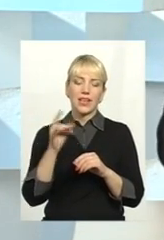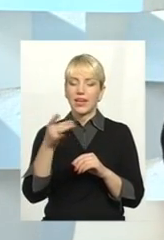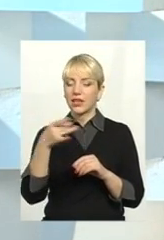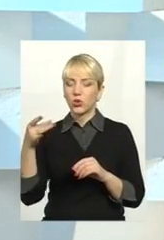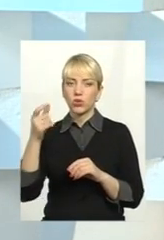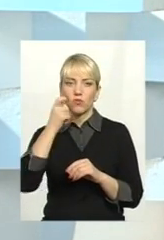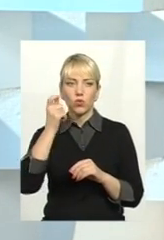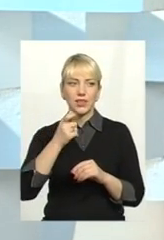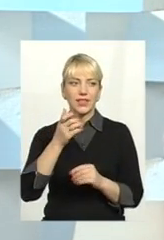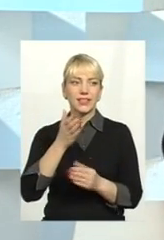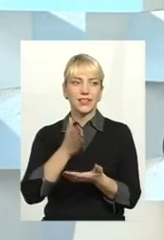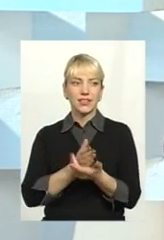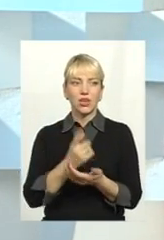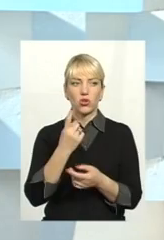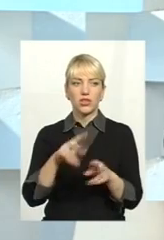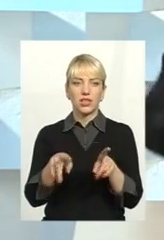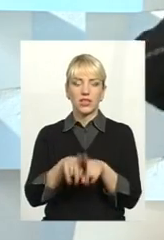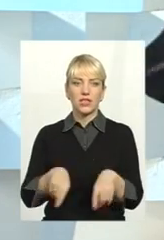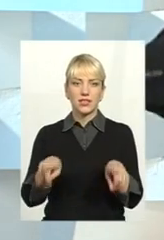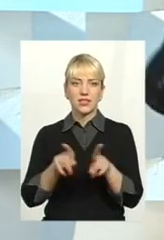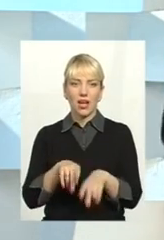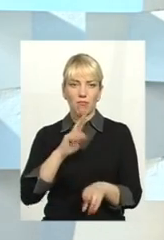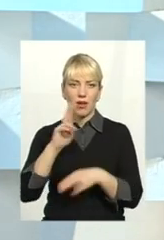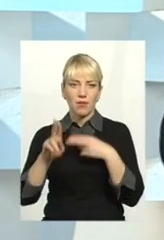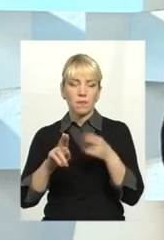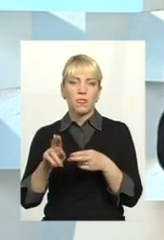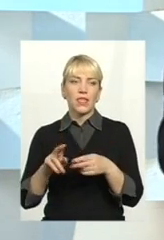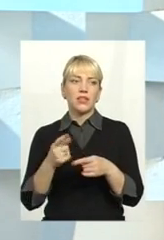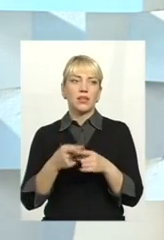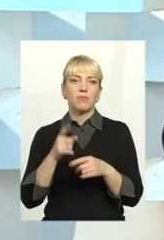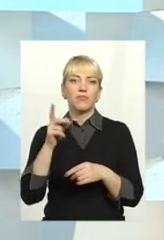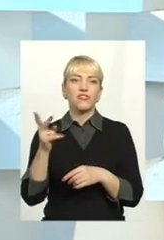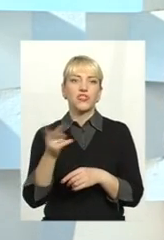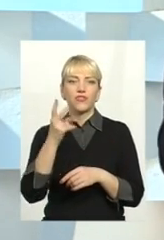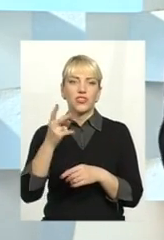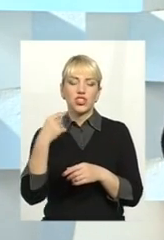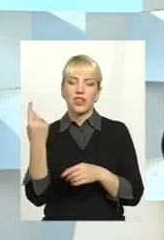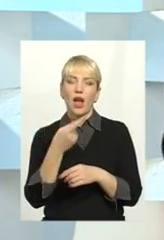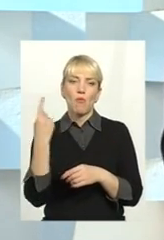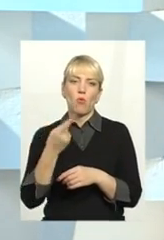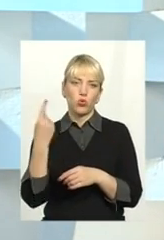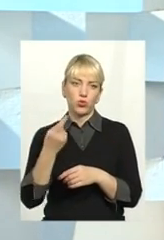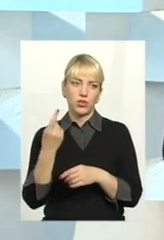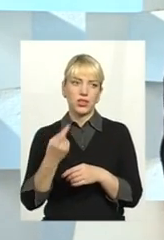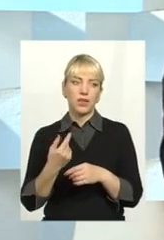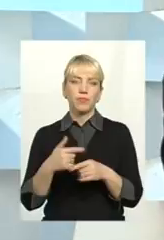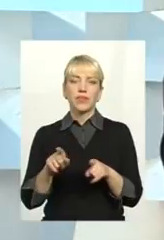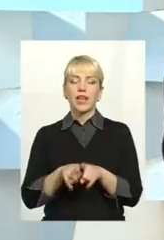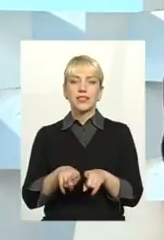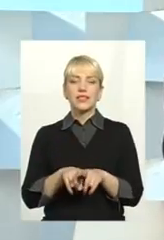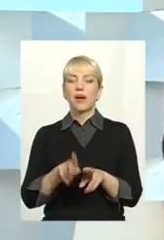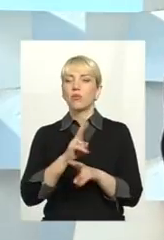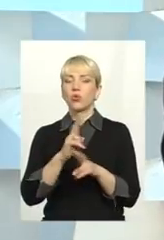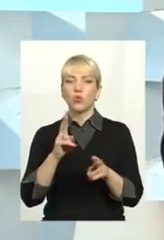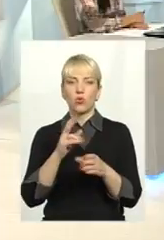України йде одне і те ж саме, що вдвічі там більше він намотує. Так само, до кого незалежно